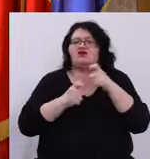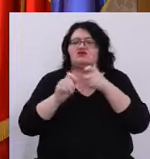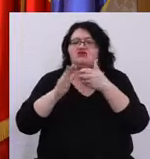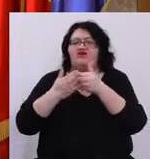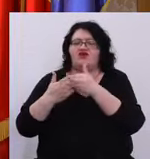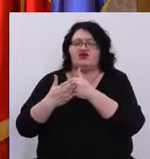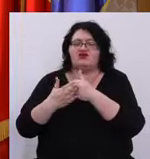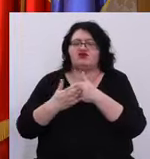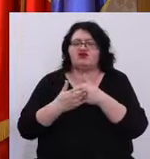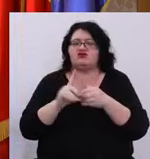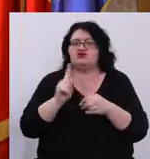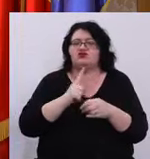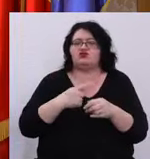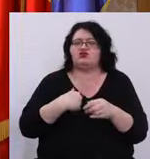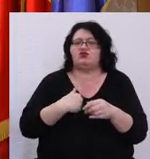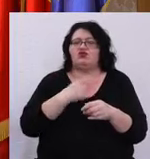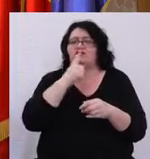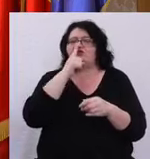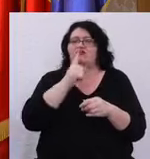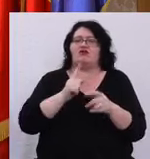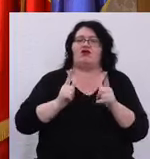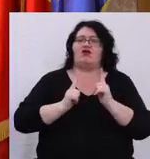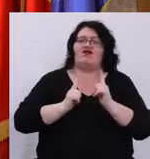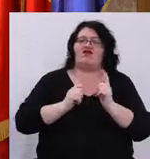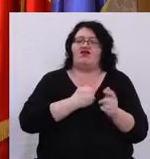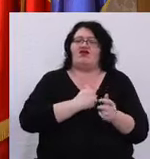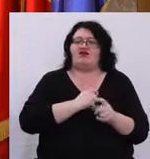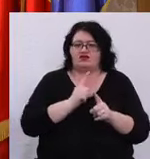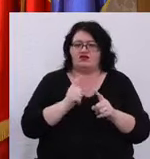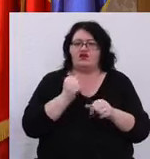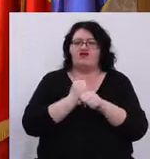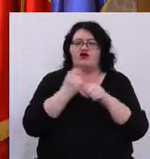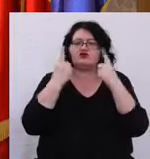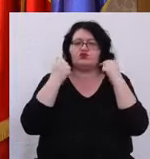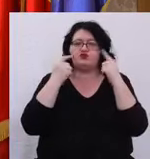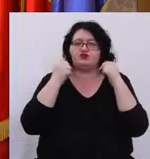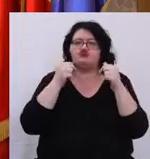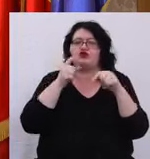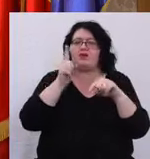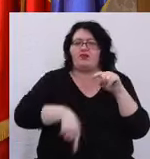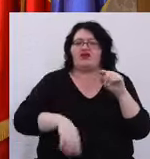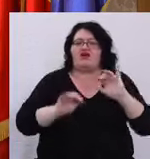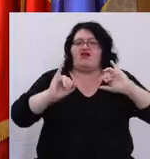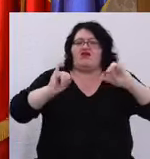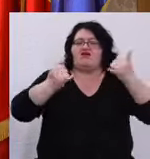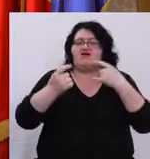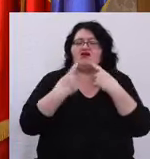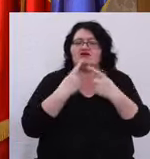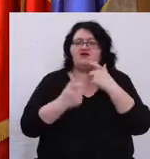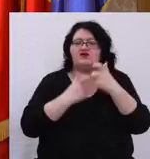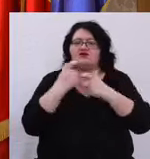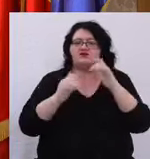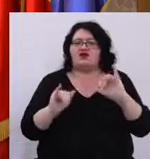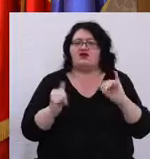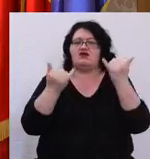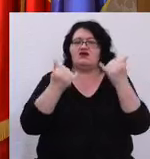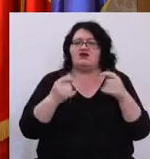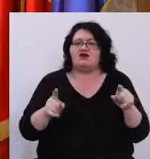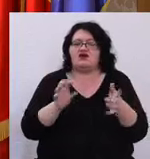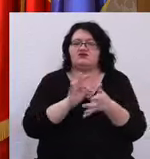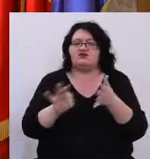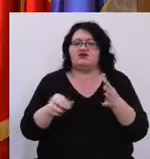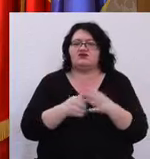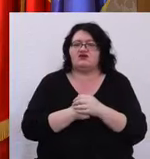altora Și nu voi ezita eu personal să fac și plângeri penale Dacă vorbim despre cazuri penale